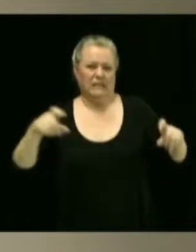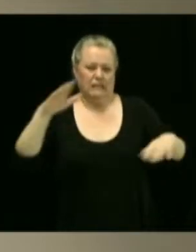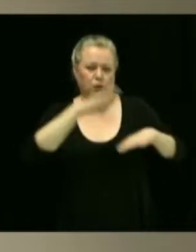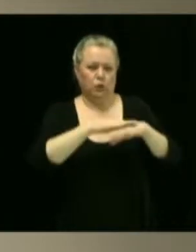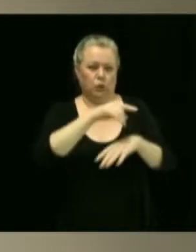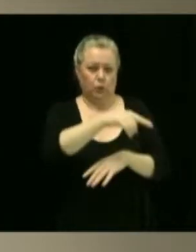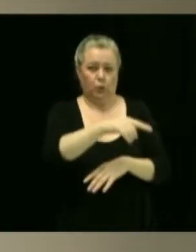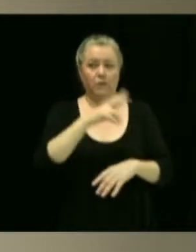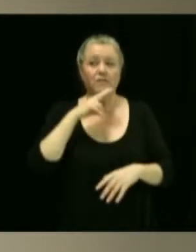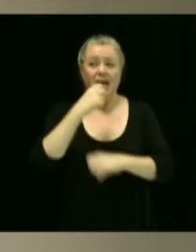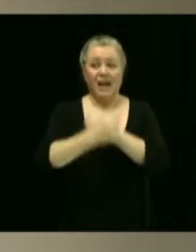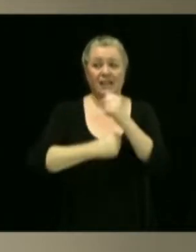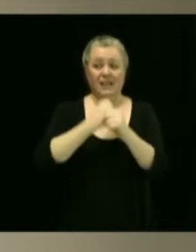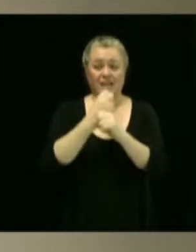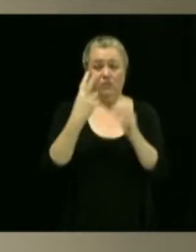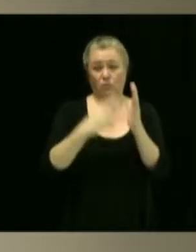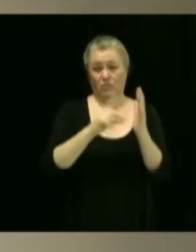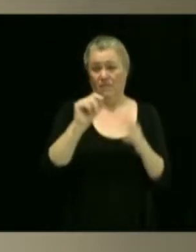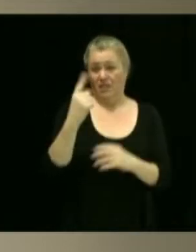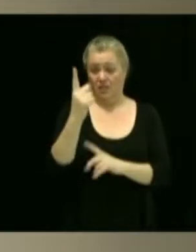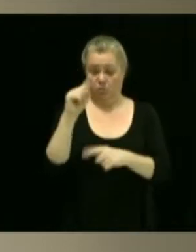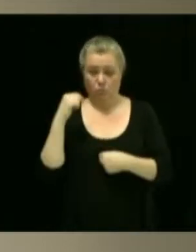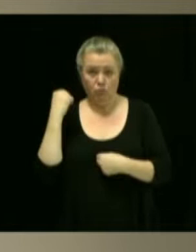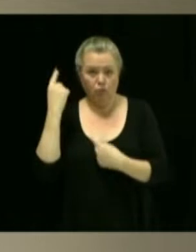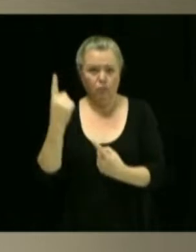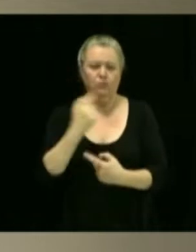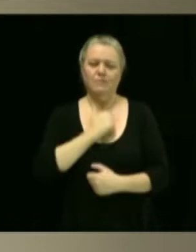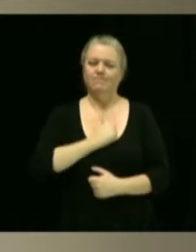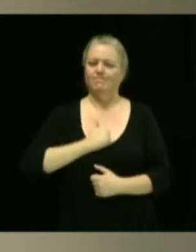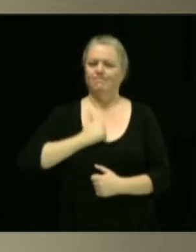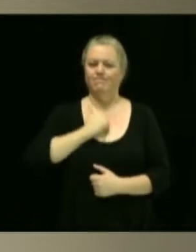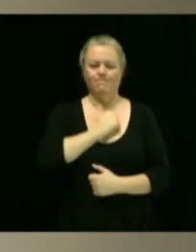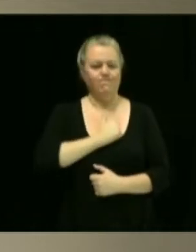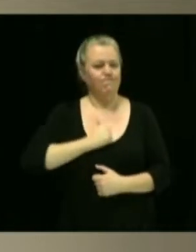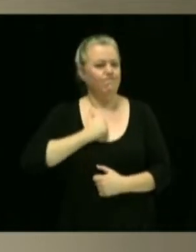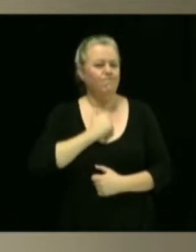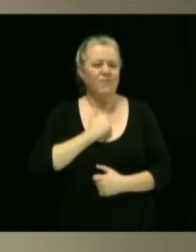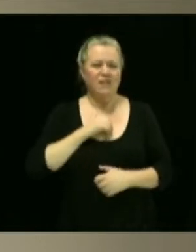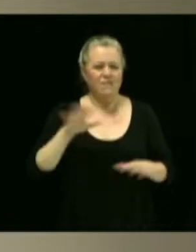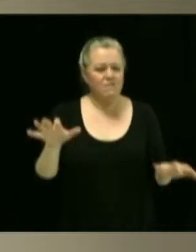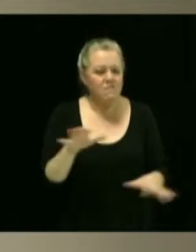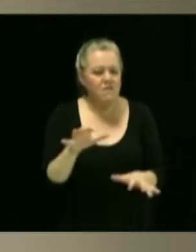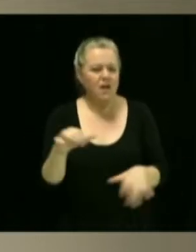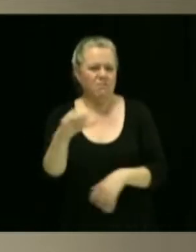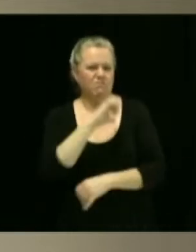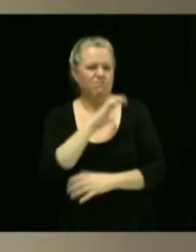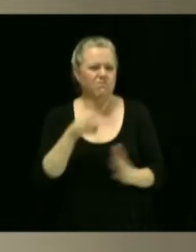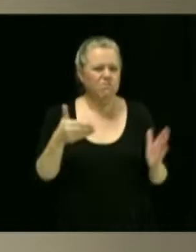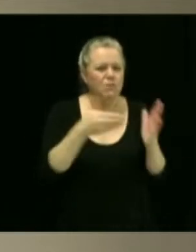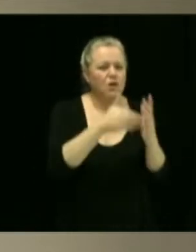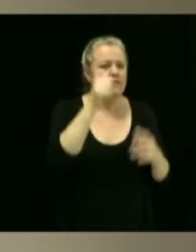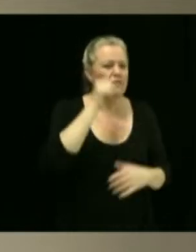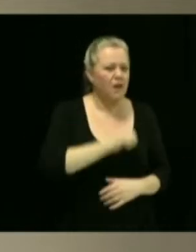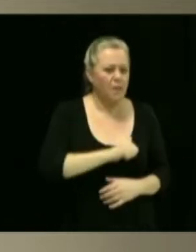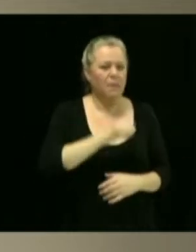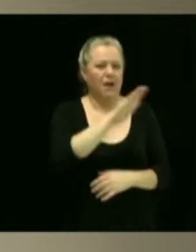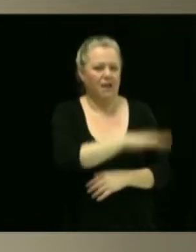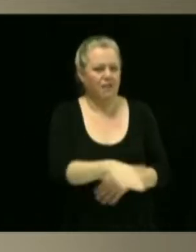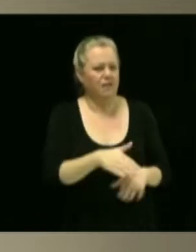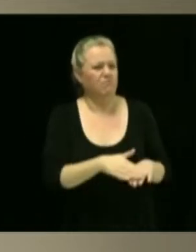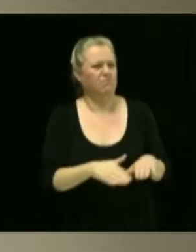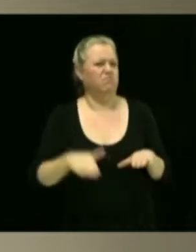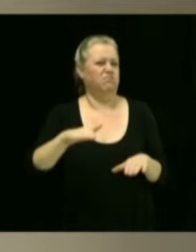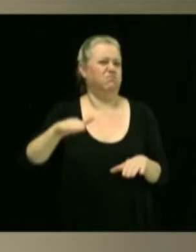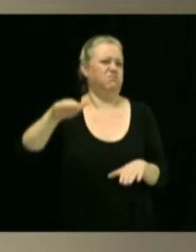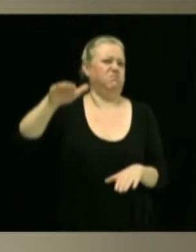nous avons malheureusement été témoins d'une augmentation notable des gestes de violence envers les femmes et les enfants. En réponse à cette violence et afin de